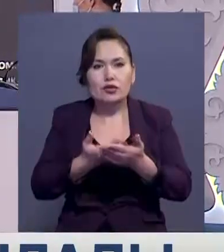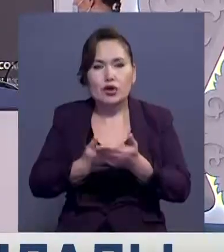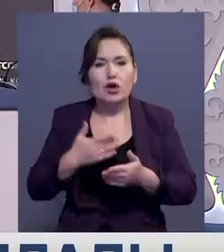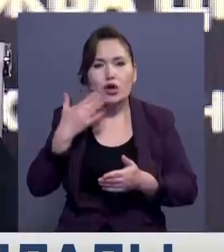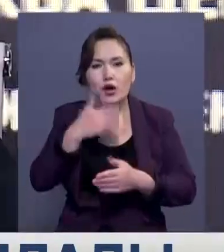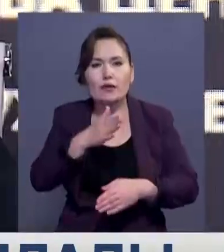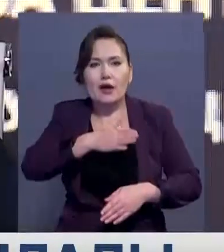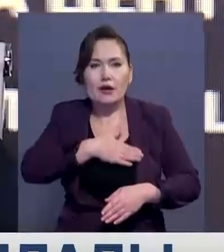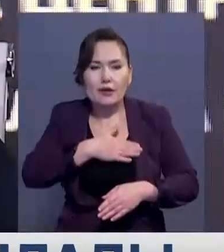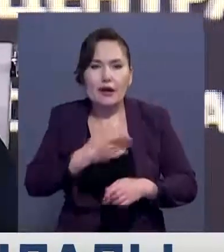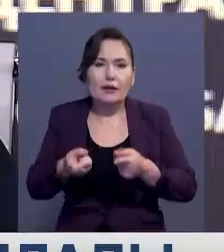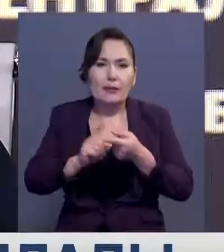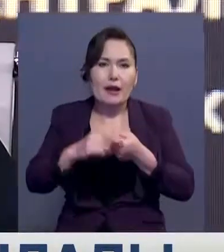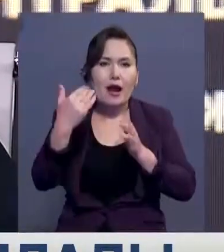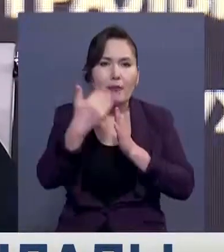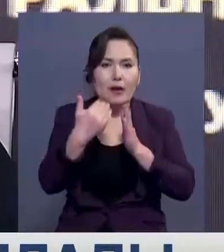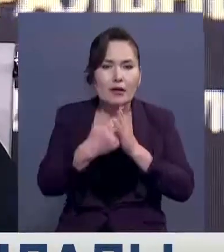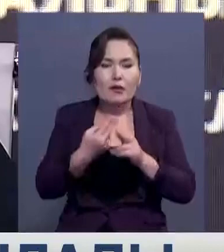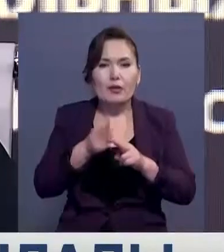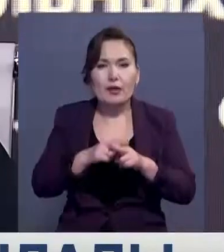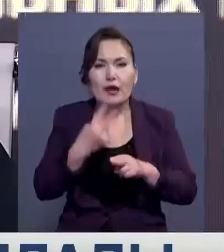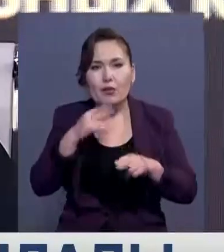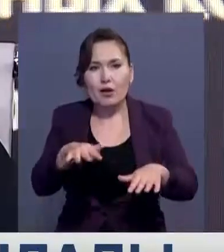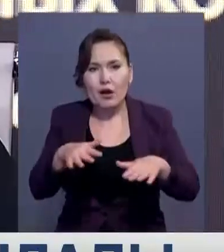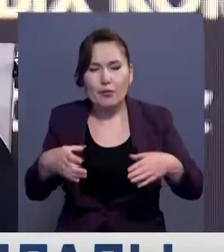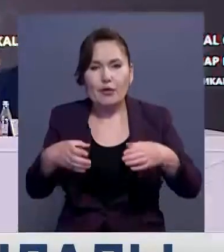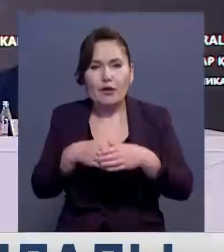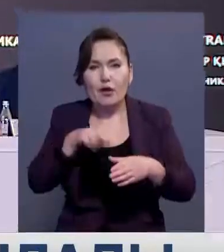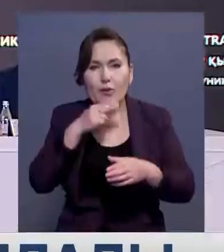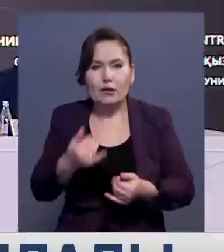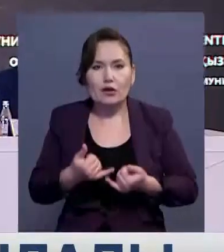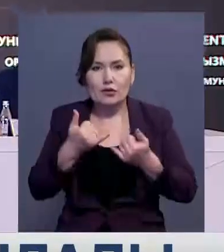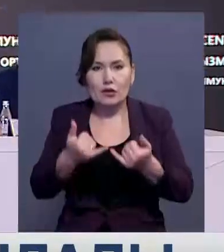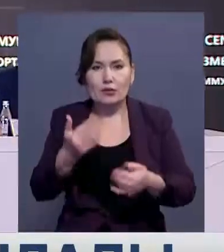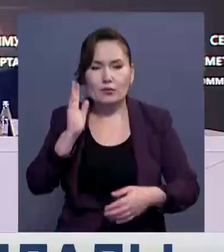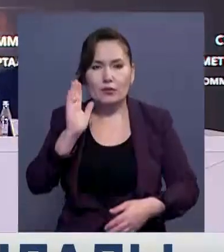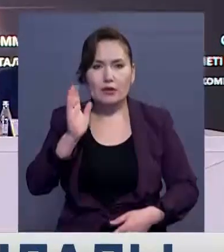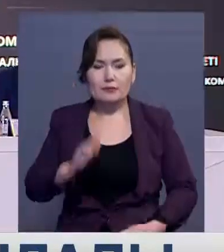ұлттық руханият қағатысы бағдырламаларды көрірмен қауымның назарына ұсынбақ.